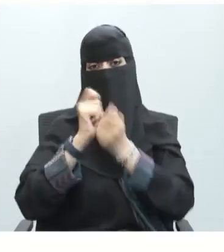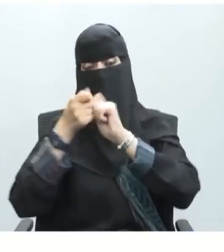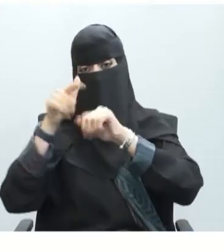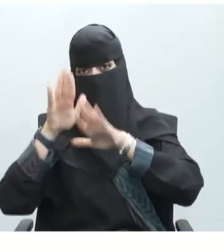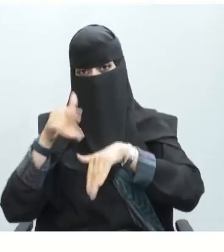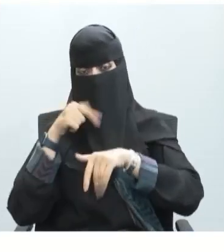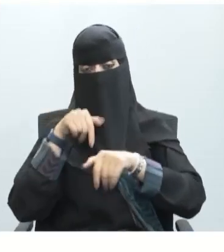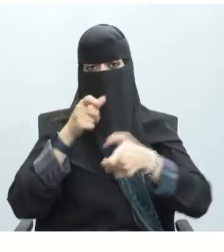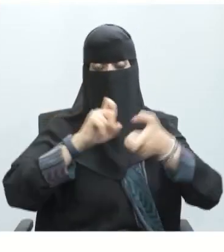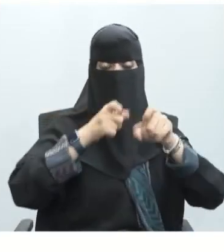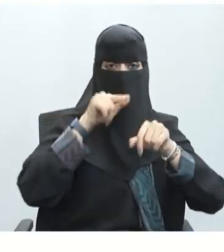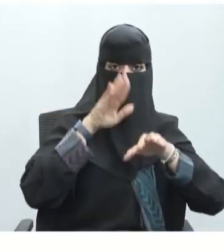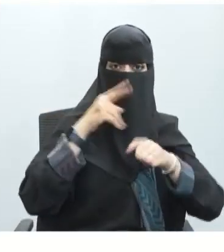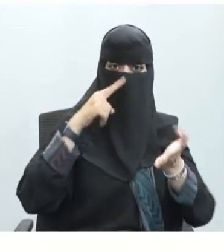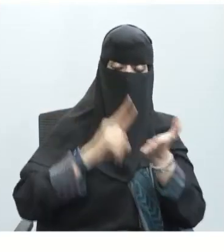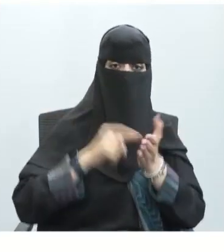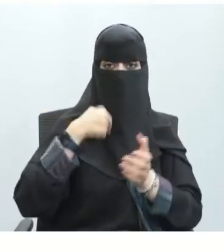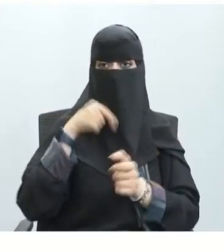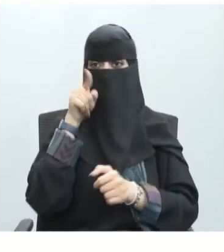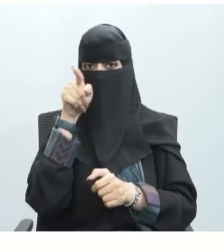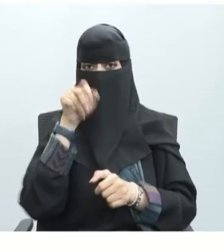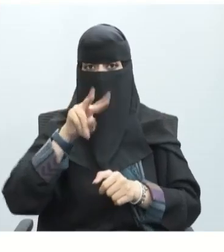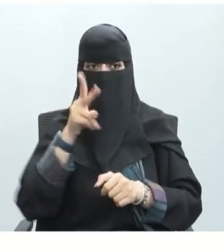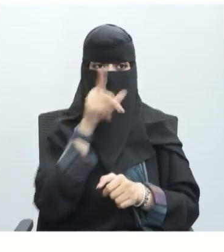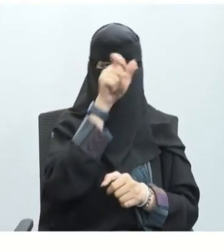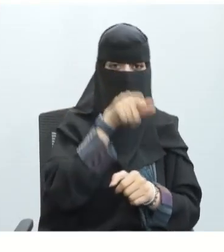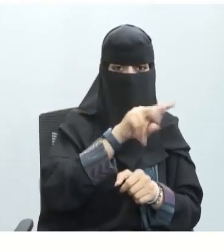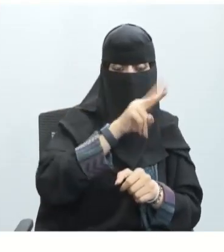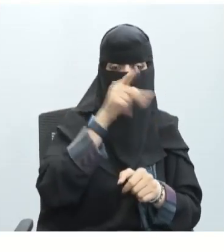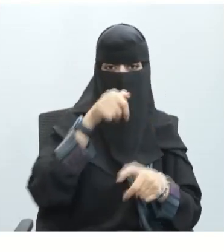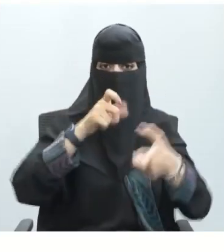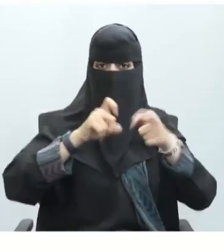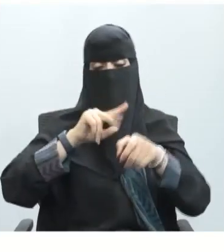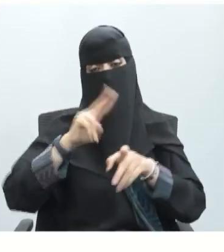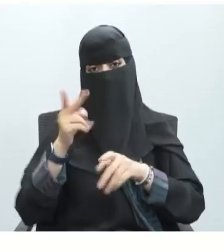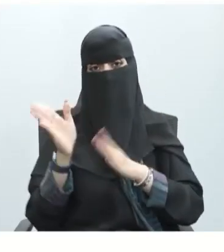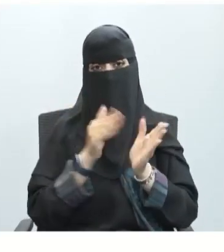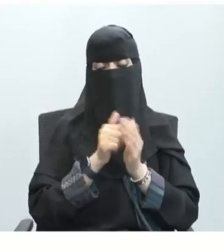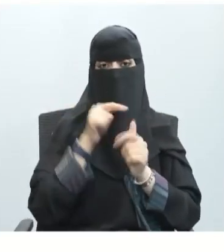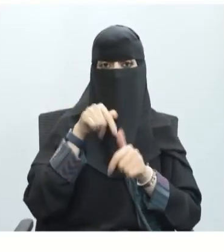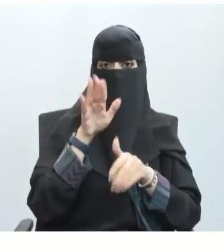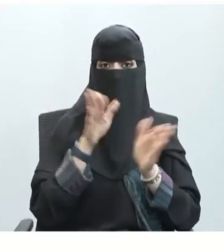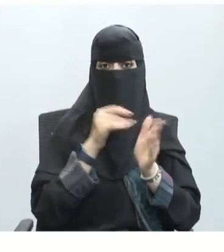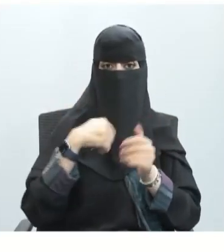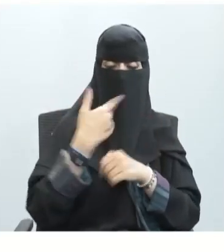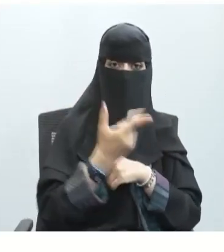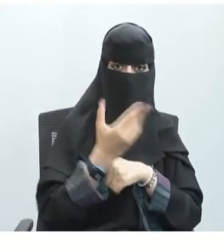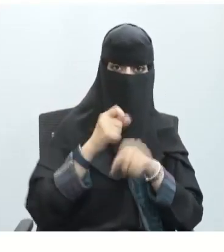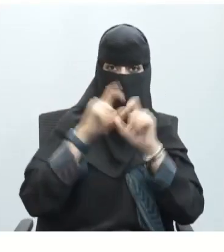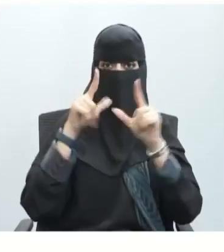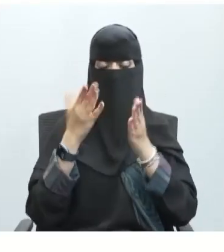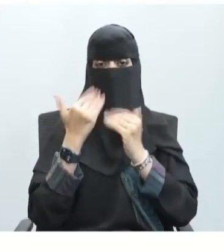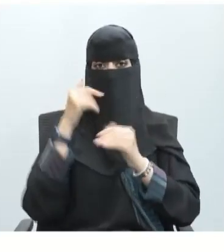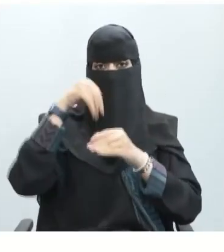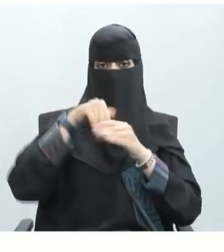لهذه التجربة بمعنى أنك وأنت عند إجراء هذه التجربة سوف تجدون نتائج مختلفة عن النتائج التي أظهرناها